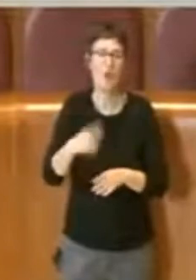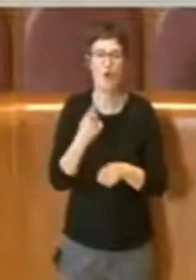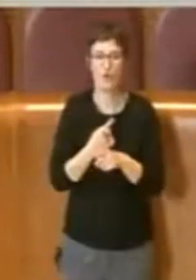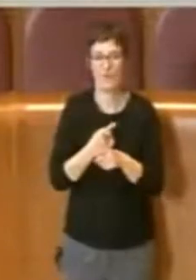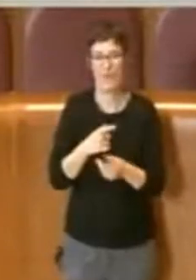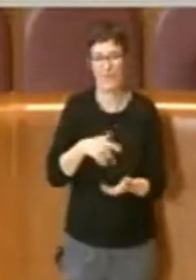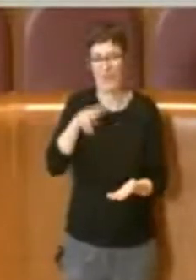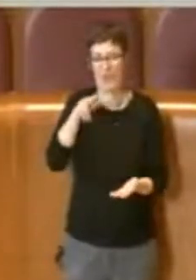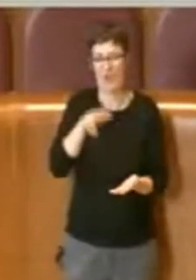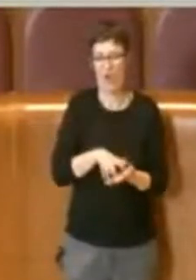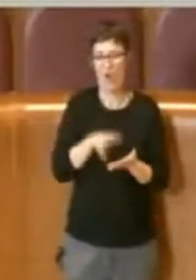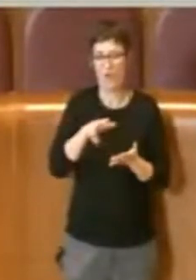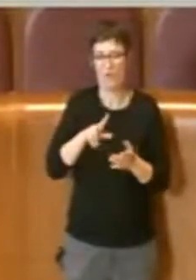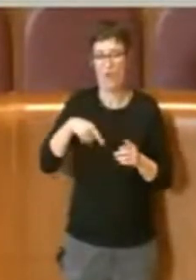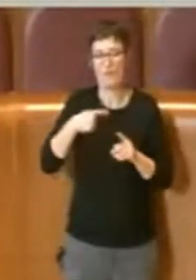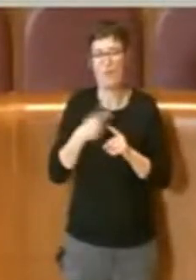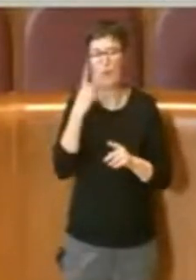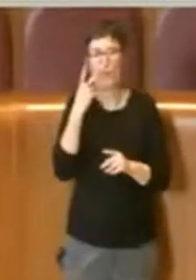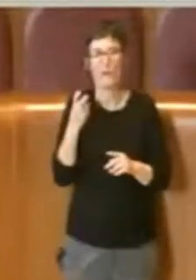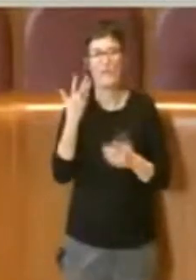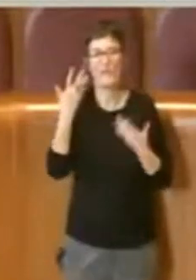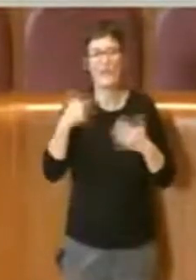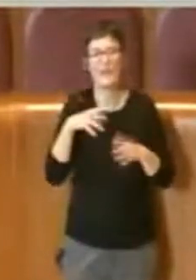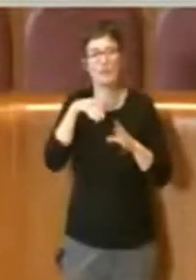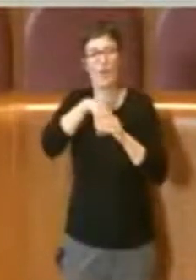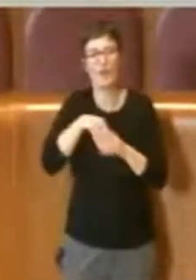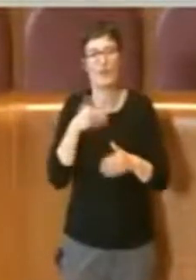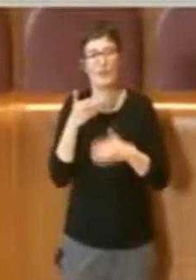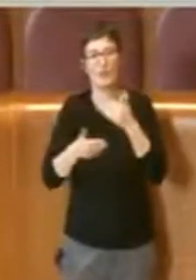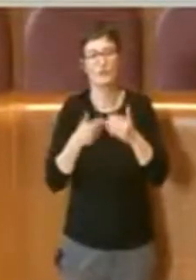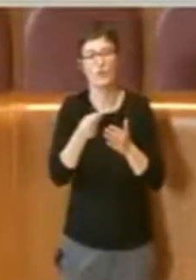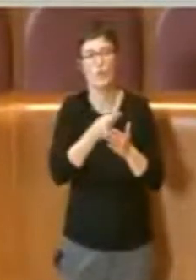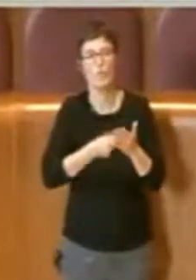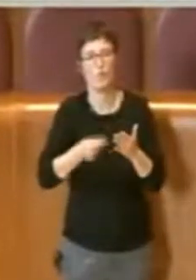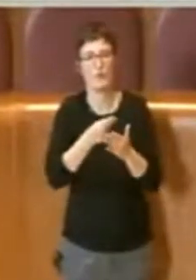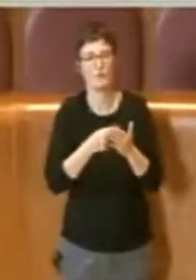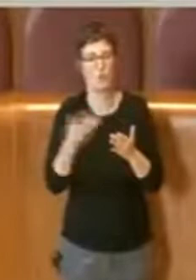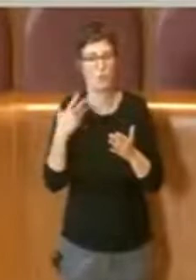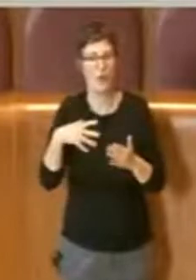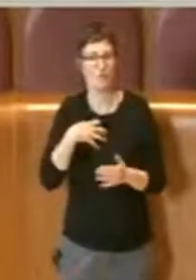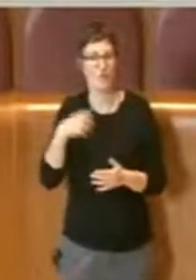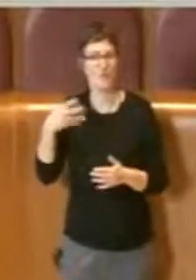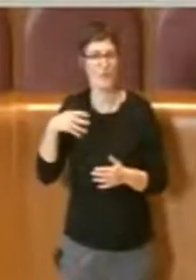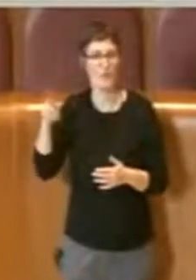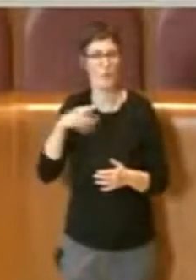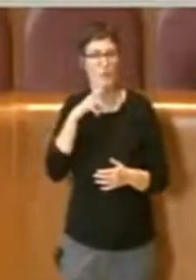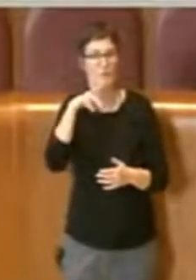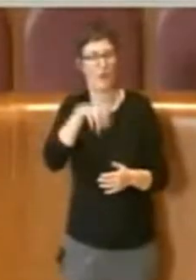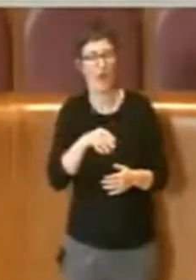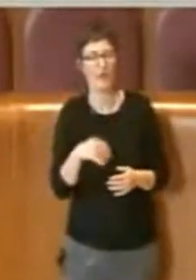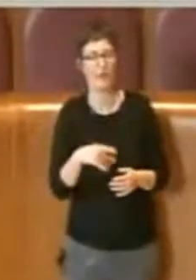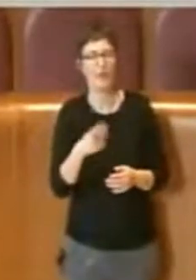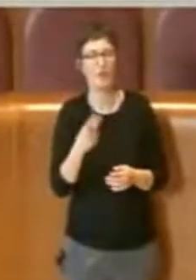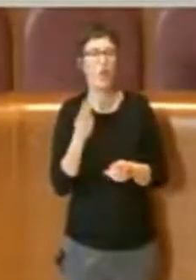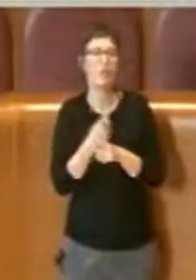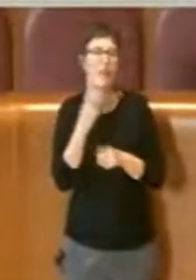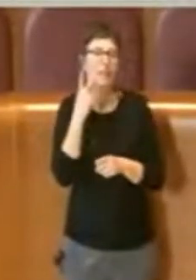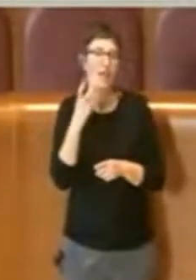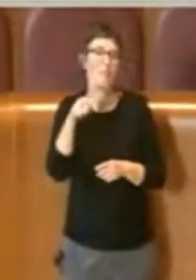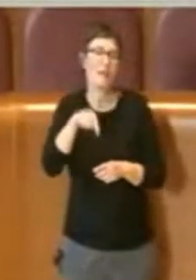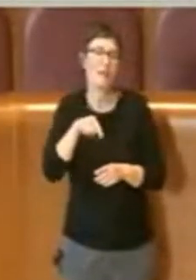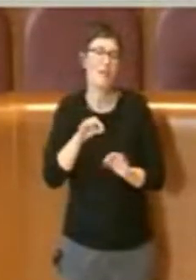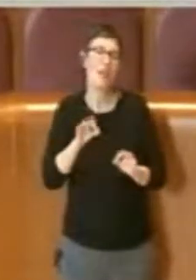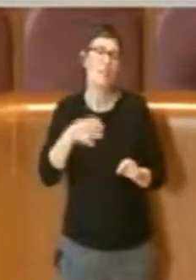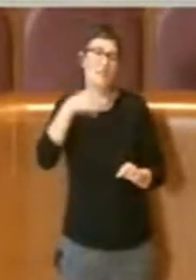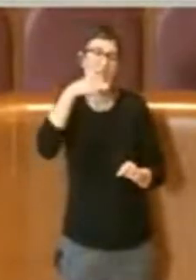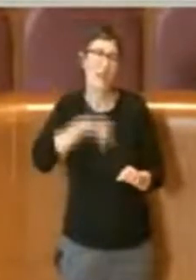nello sviluppo progettuale, come è stato detto prima dall'assessore Montuori, la capacità sicuramente, o meglio